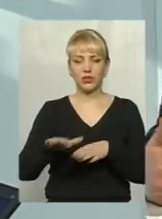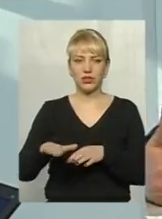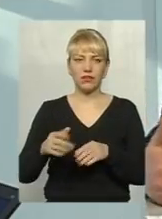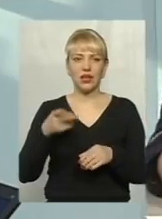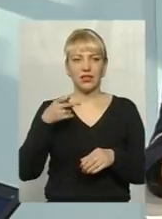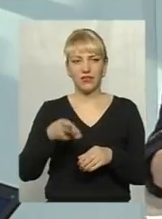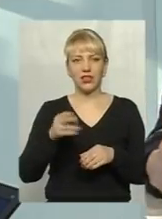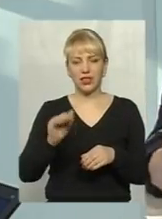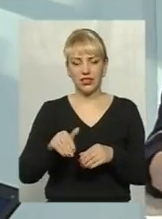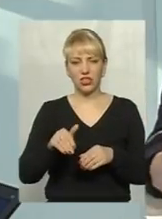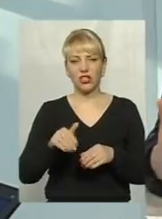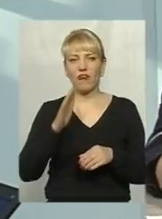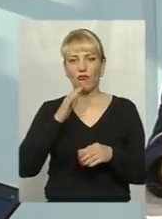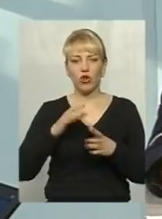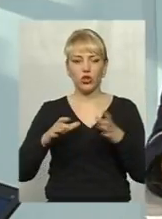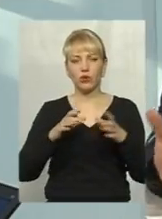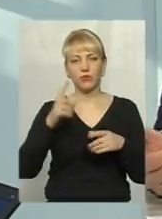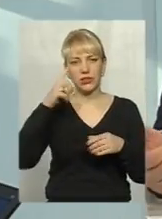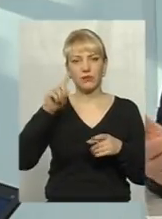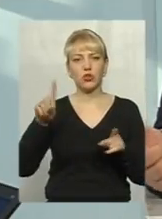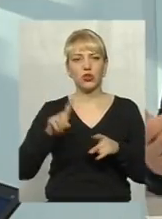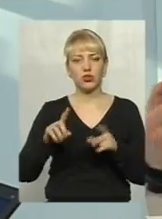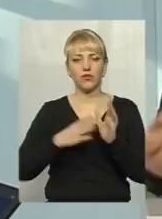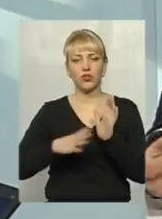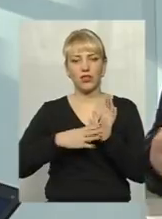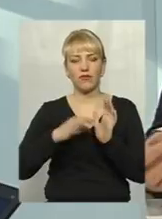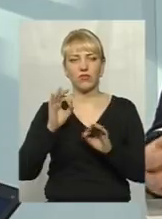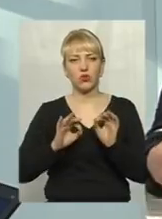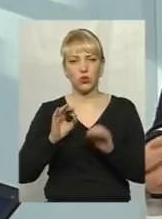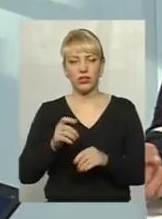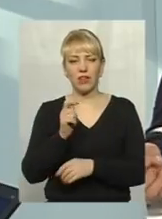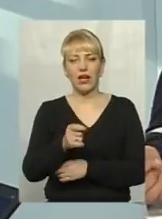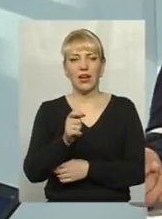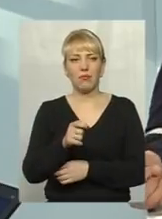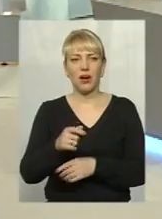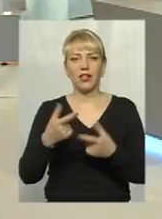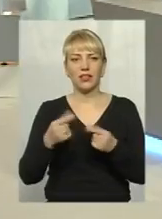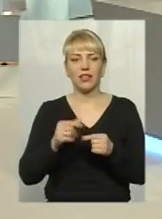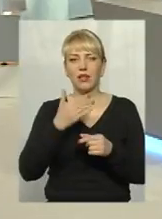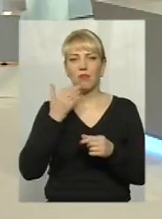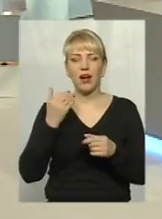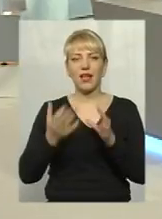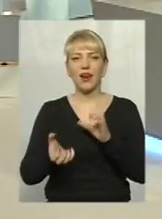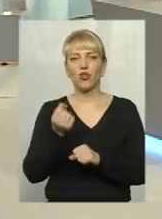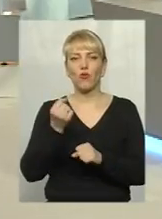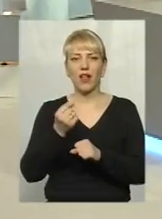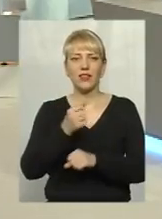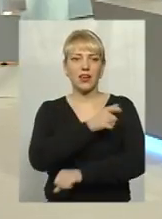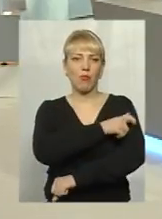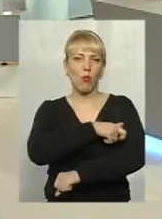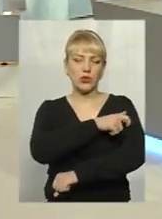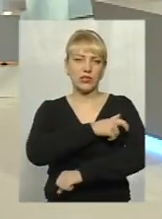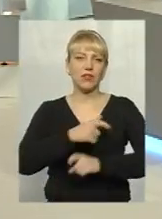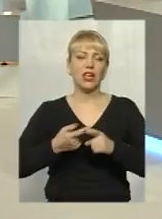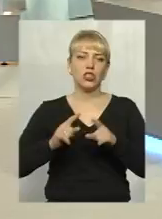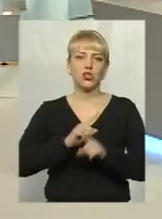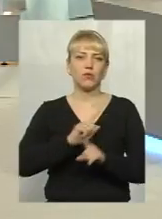дві тисячі водойм, розумієте, що більшість, 99% будуть люди рибалити і рибалять там, де немає рятувальних постів. Отже, треба дотримувати цих елементарних правил,